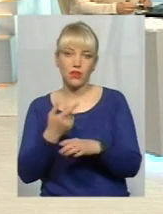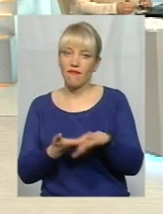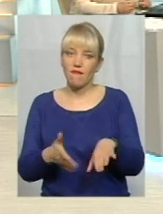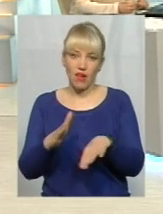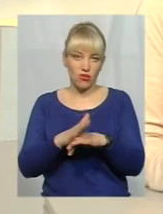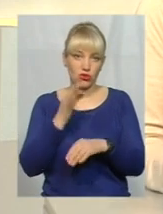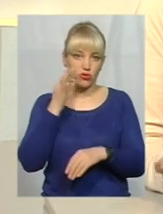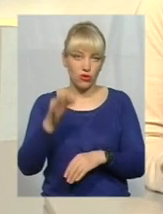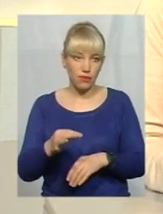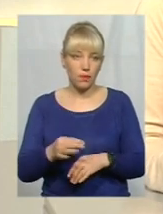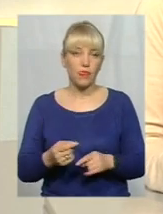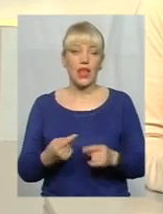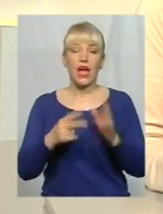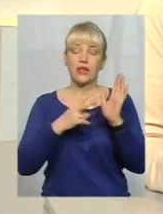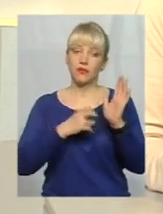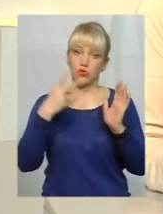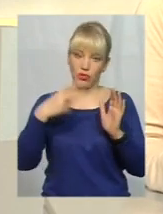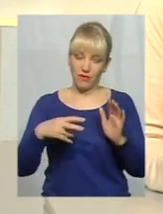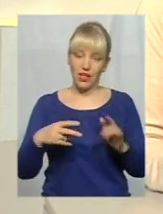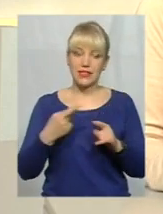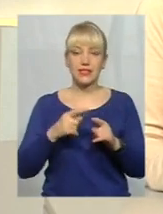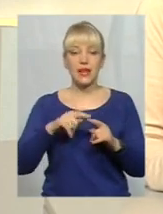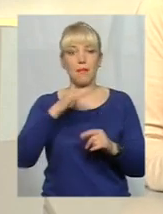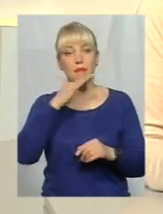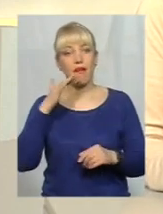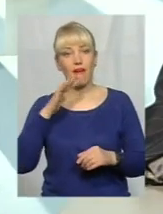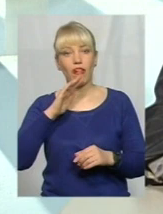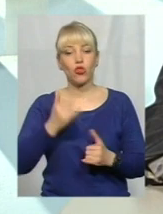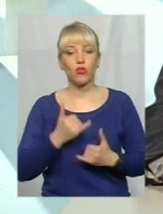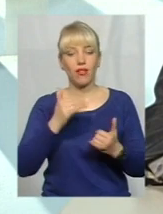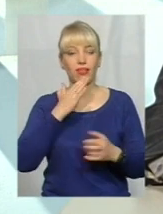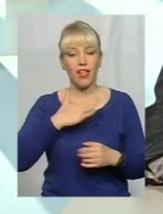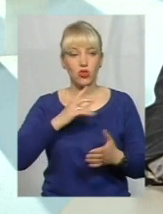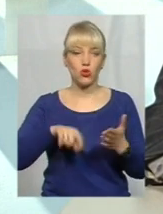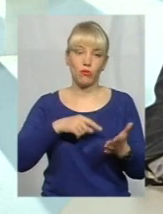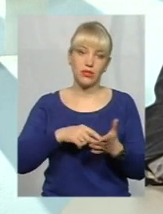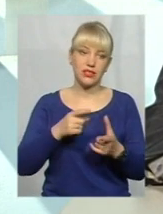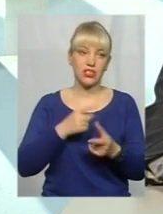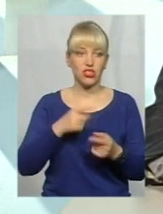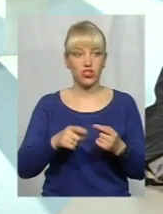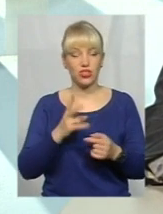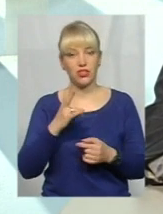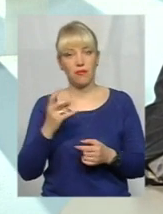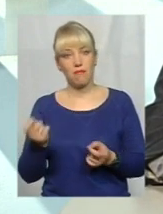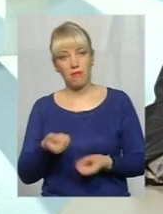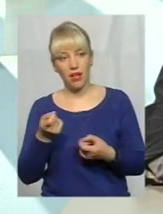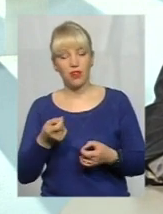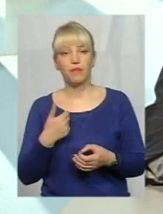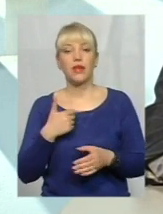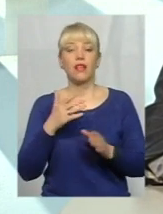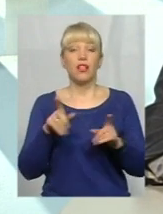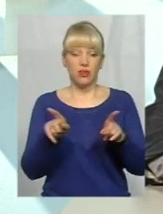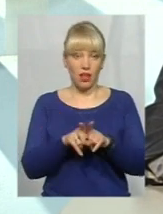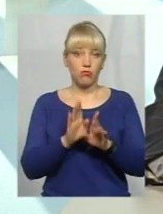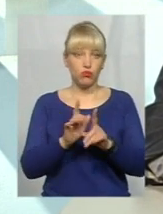А от 720 – це взагалі багато для нашого міста чи мало? Ну, будемо казати так, що